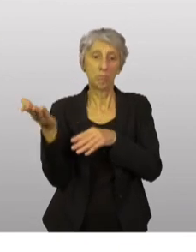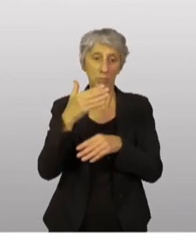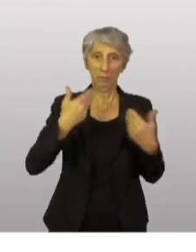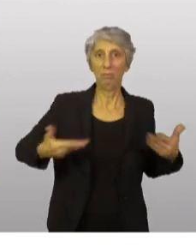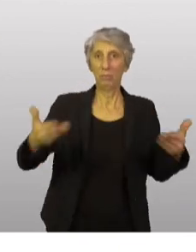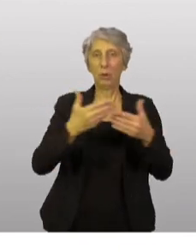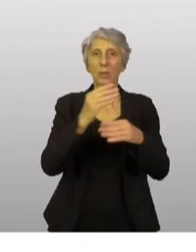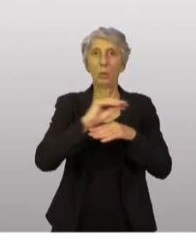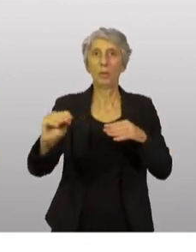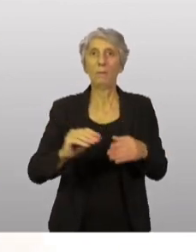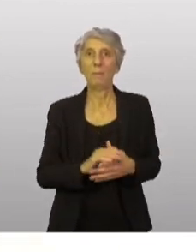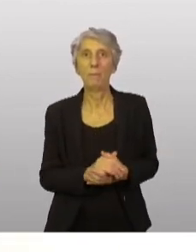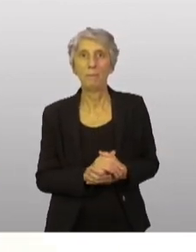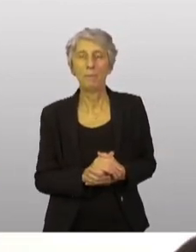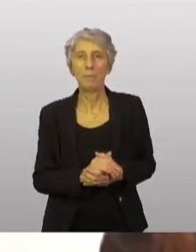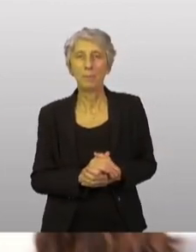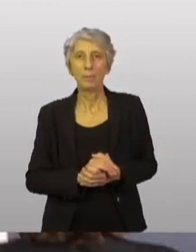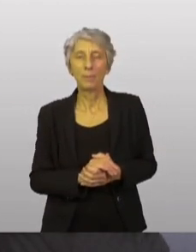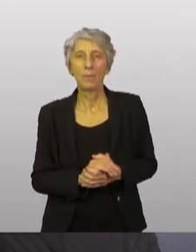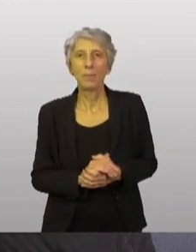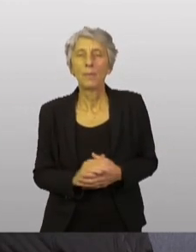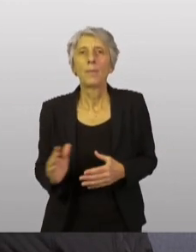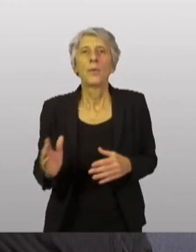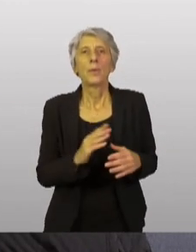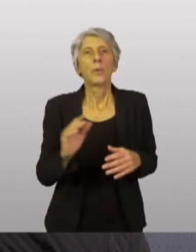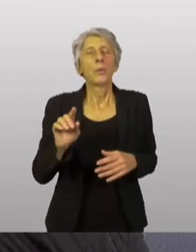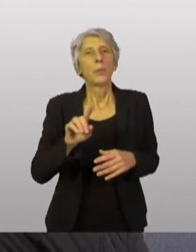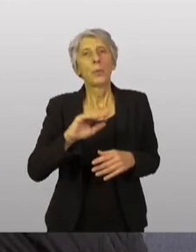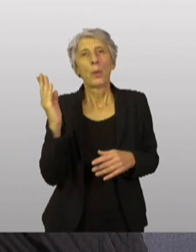Nous avons une question de Hussein Kneber, d'Al-Rabia.